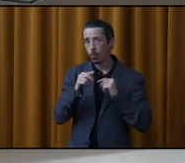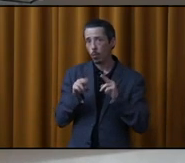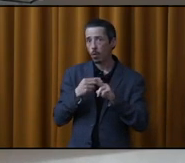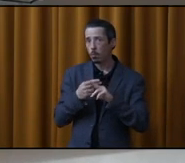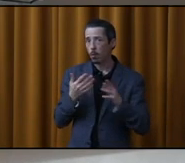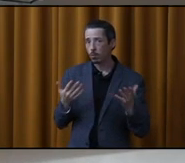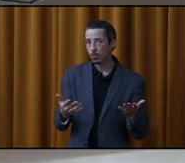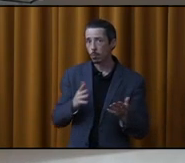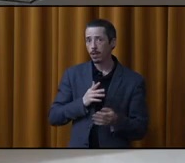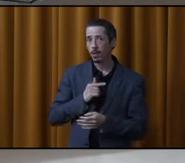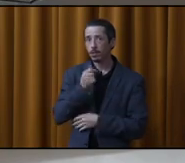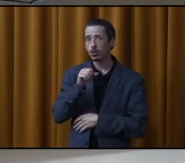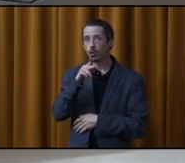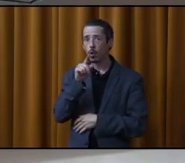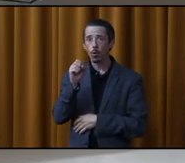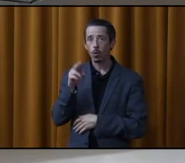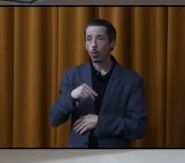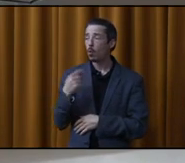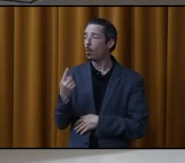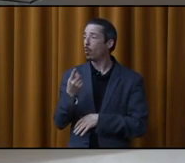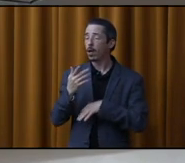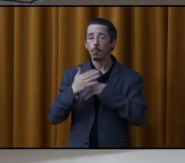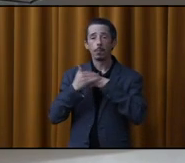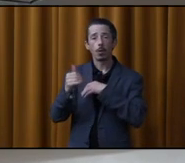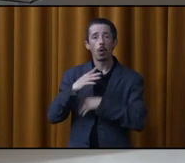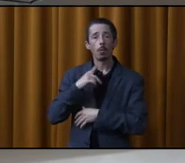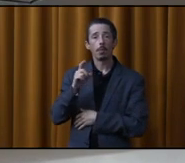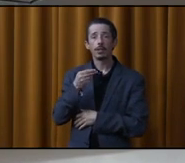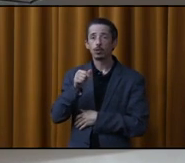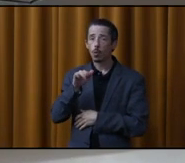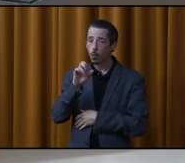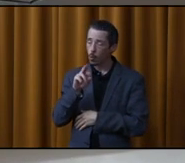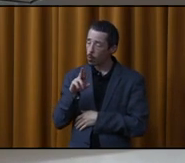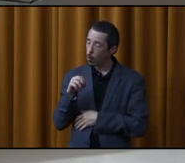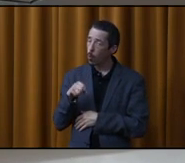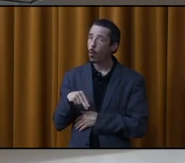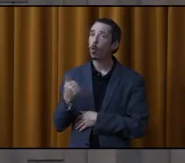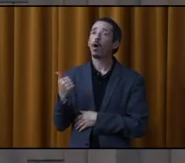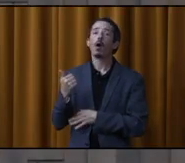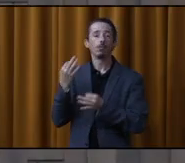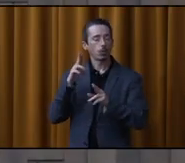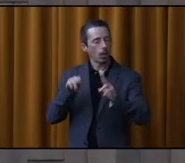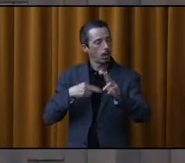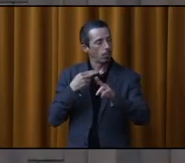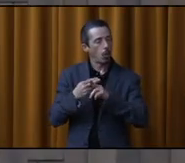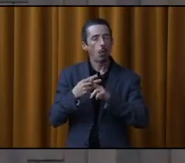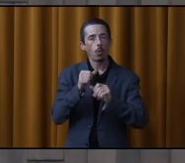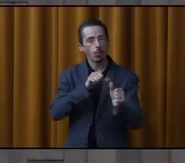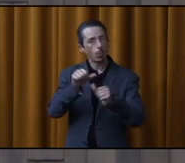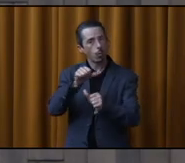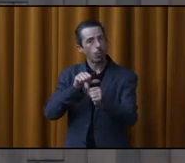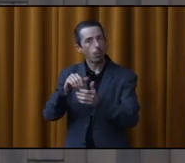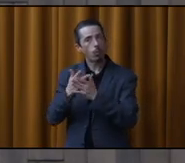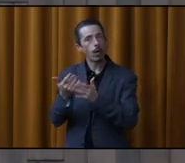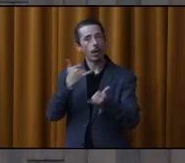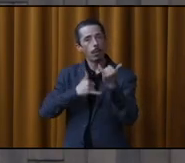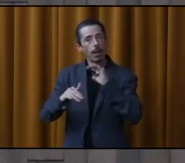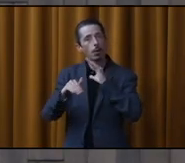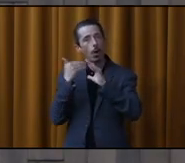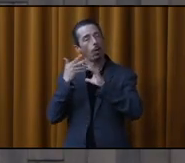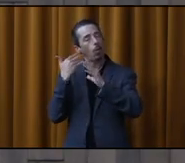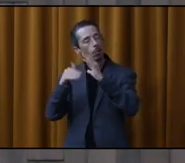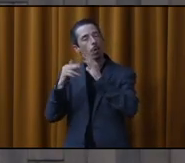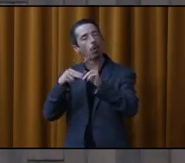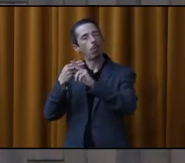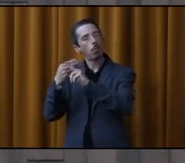Gendron. Comme tous les citoyens qui interpellent Mme Gendron, il va y avoir un retour. Elle a assuré un retour à tous les appels et courriels qu'elle